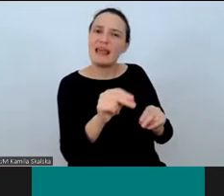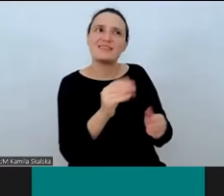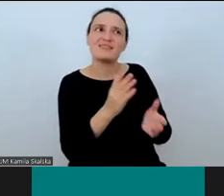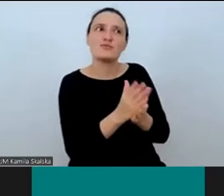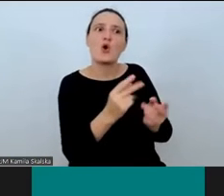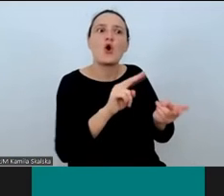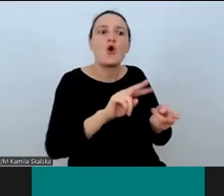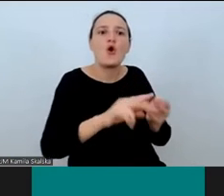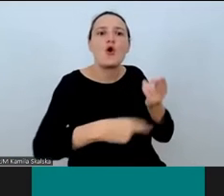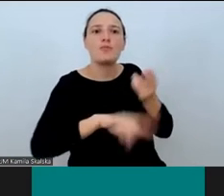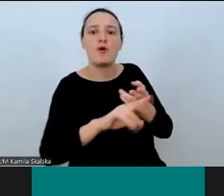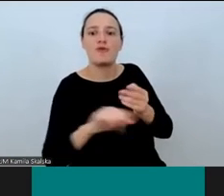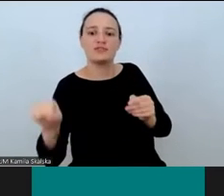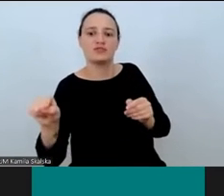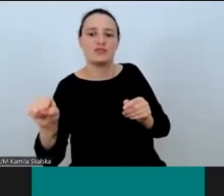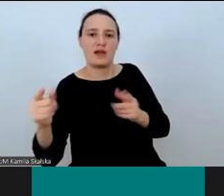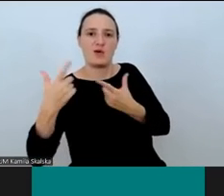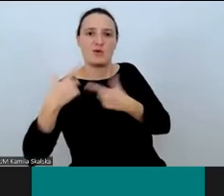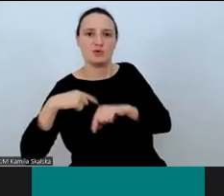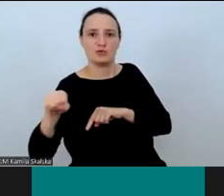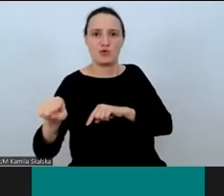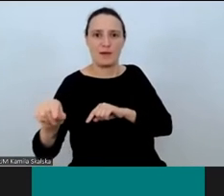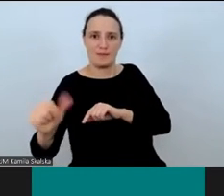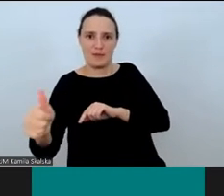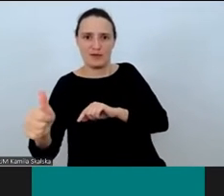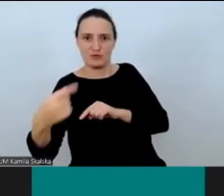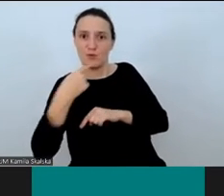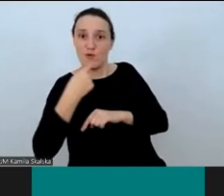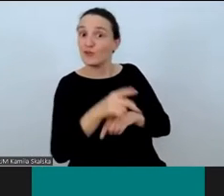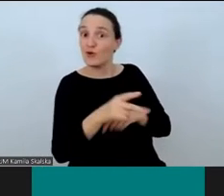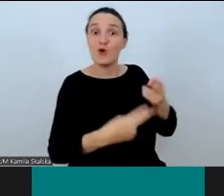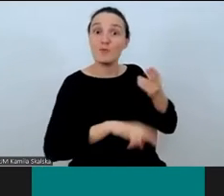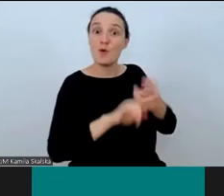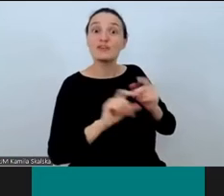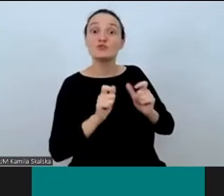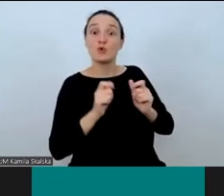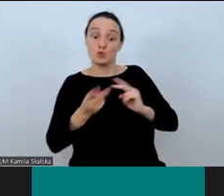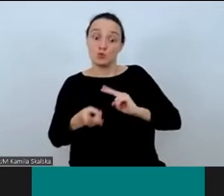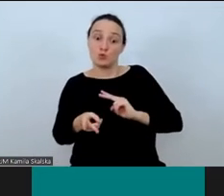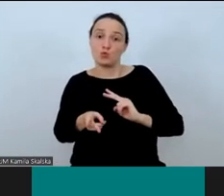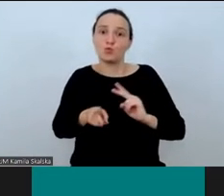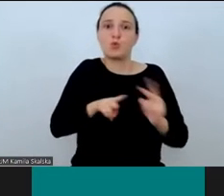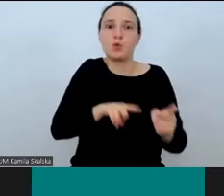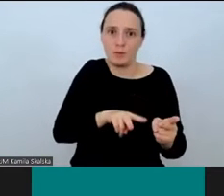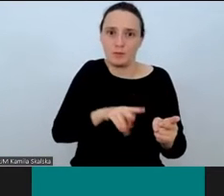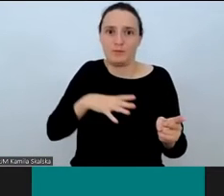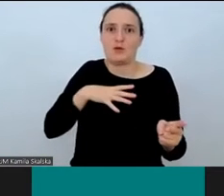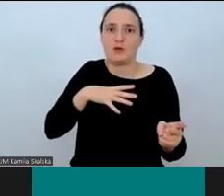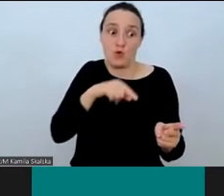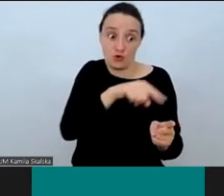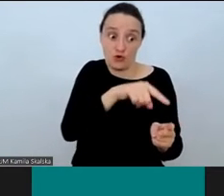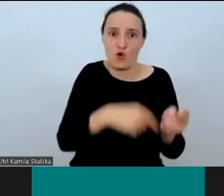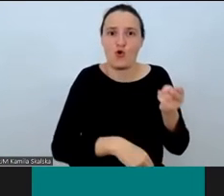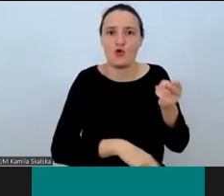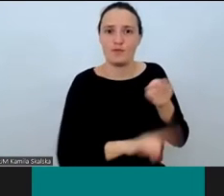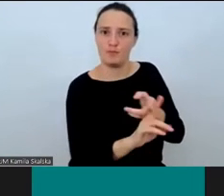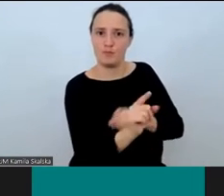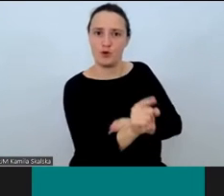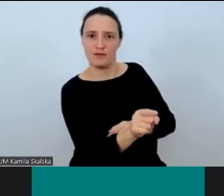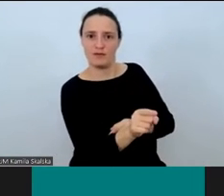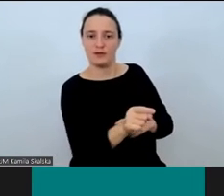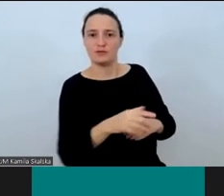na to, co powiedziała pierwsza osoba, ale odpowiedzią na to, co powiedział tłumacz.